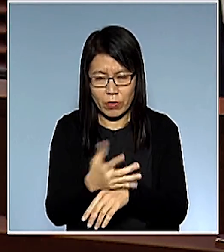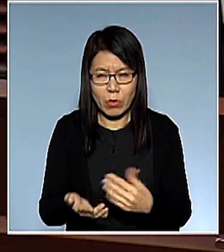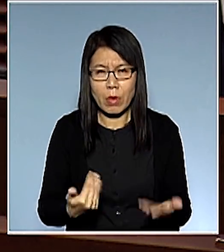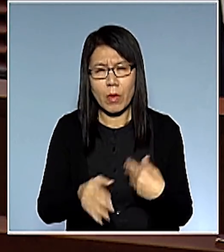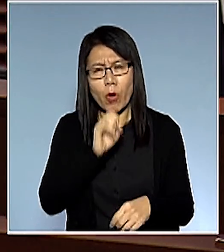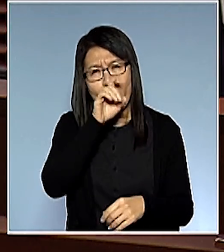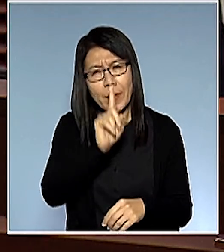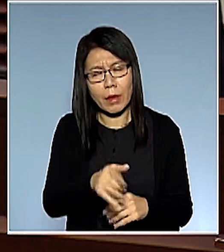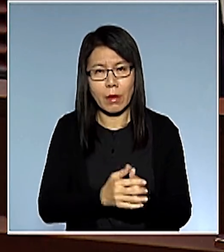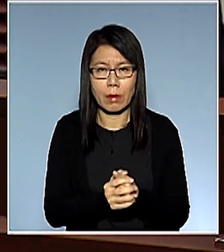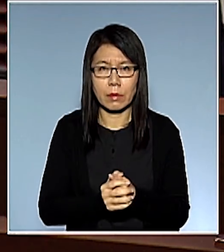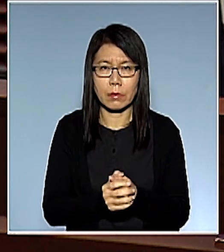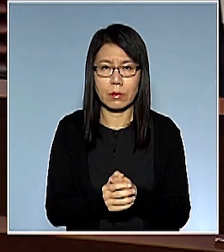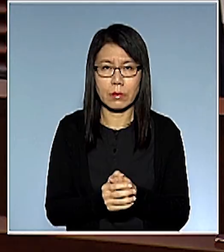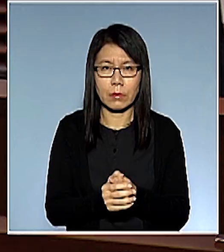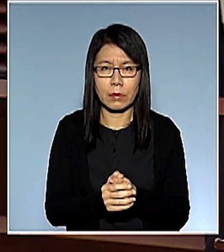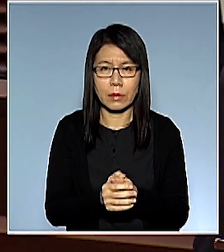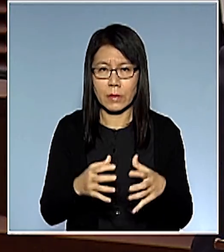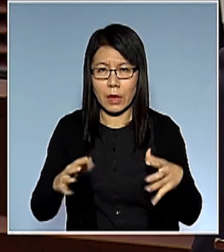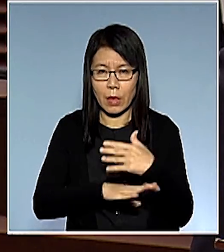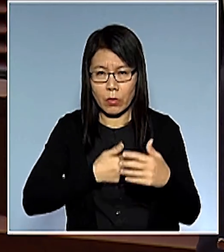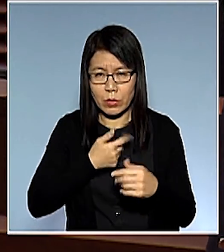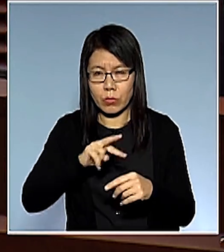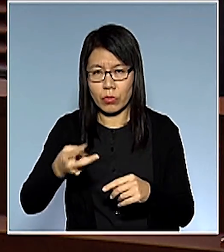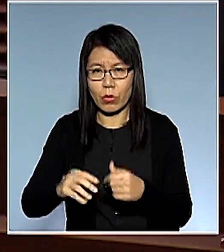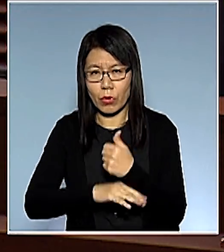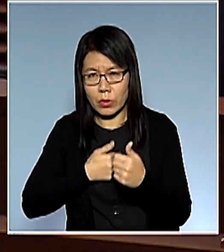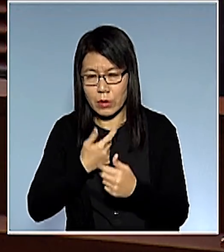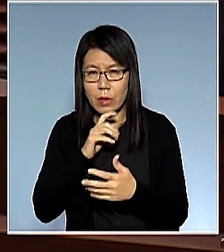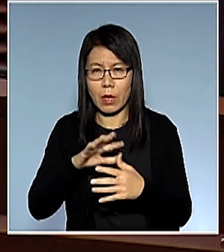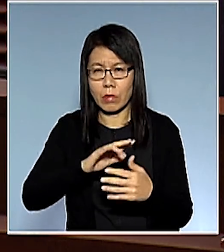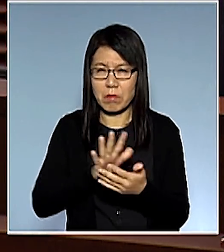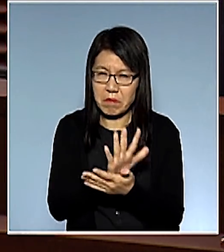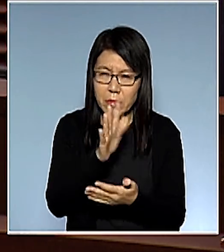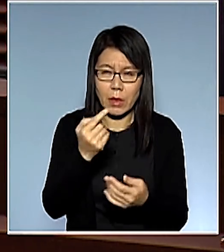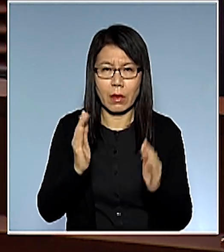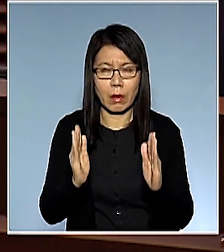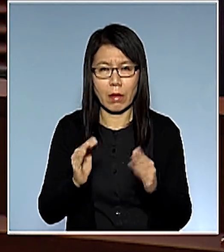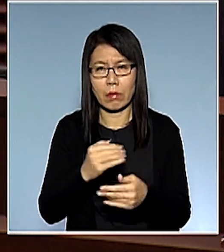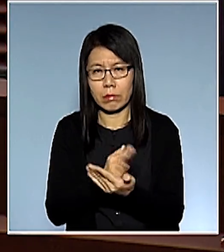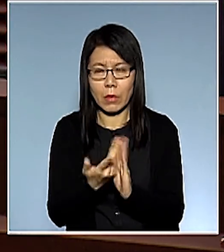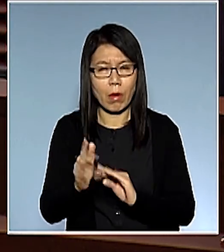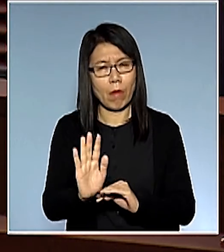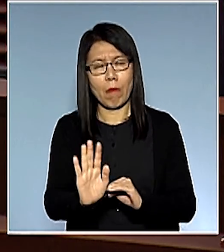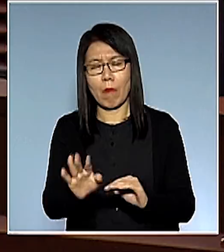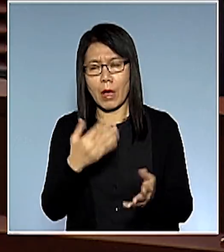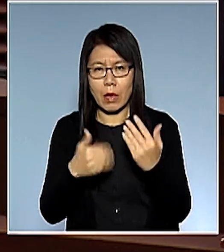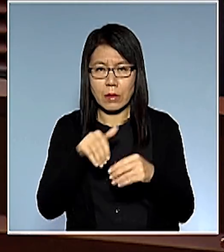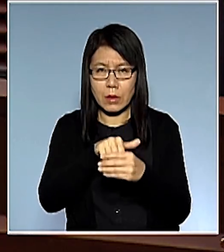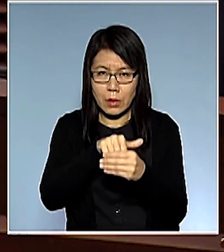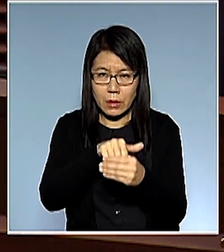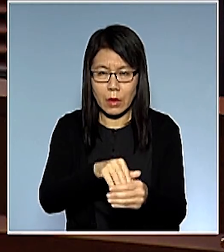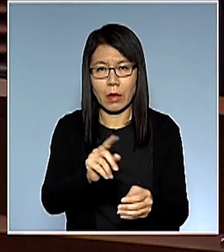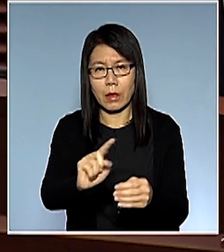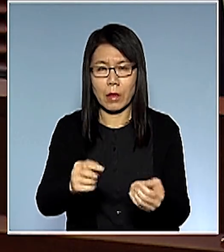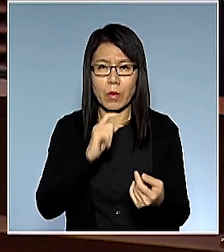完全不是說大律師轉律師要什麼五年的期間有些期間要申請的話又會有